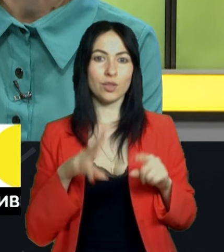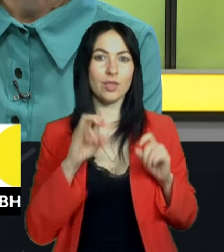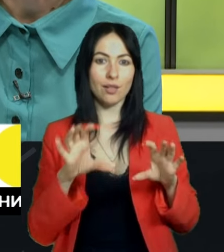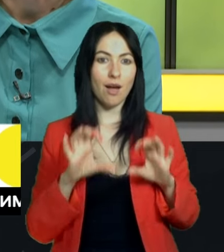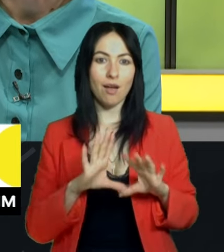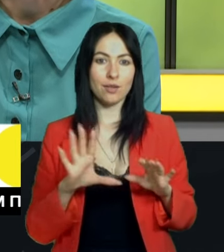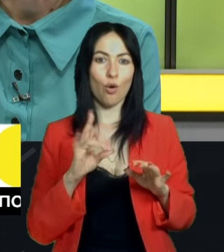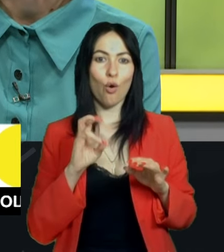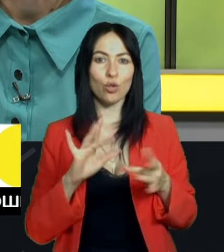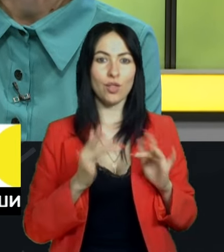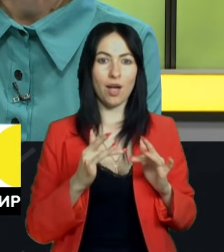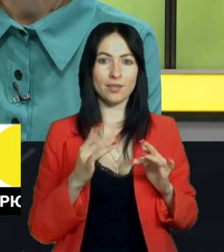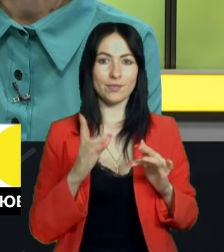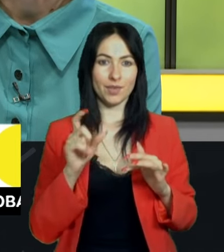-казино?